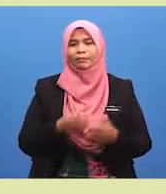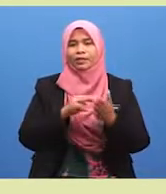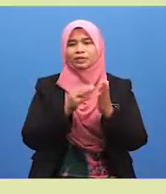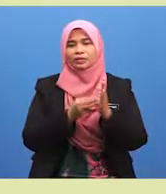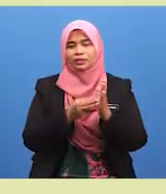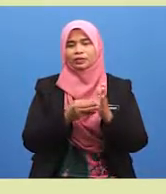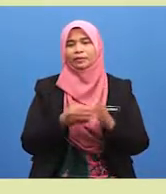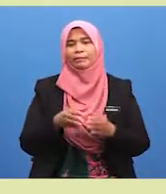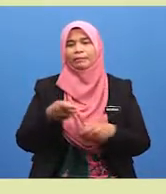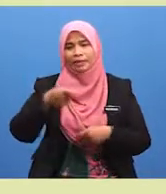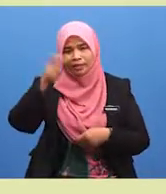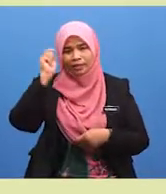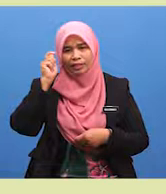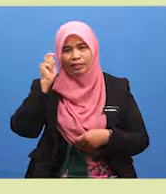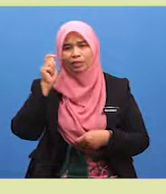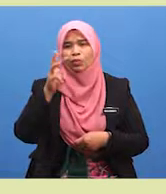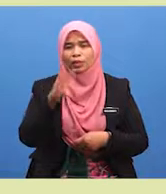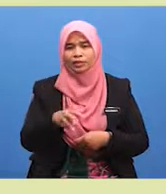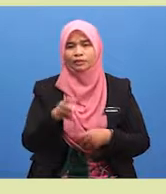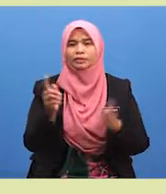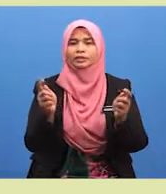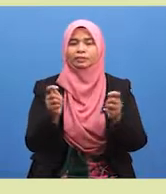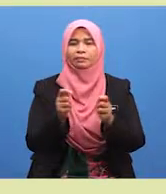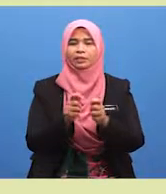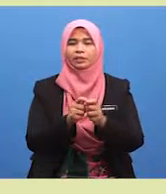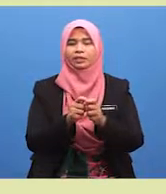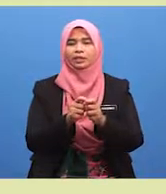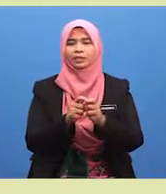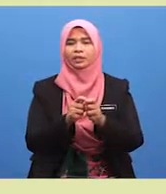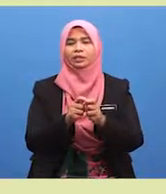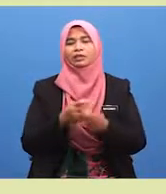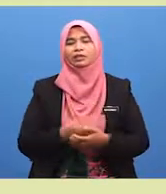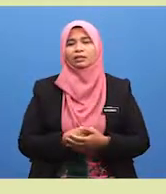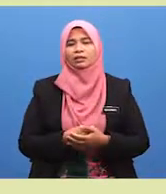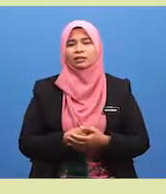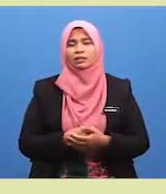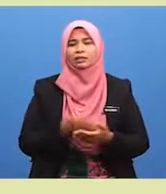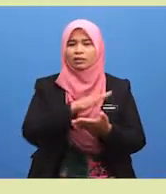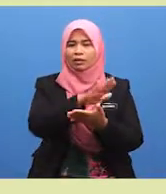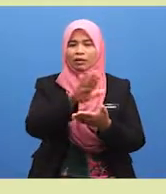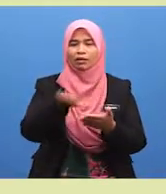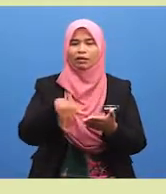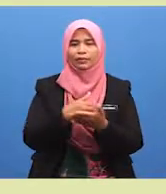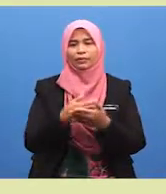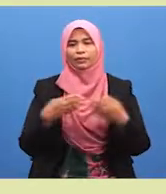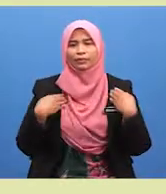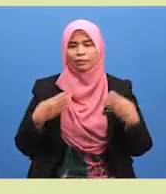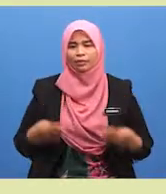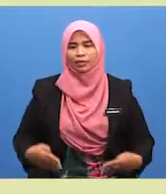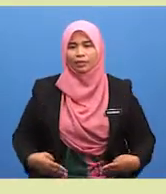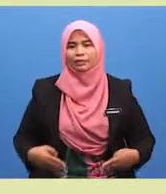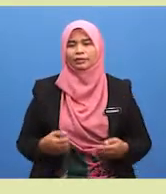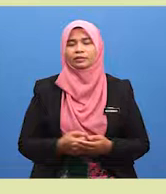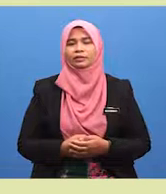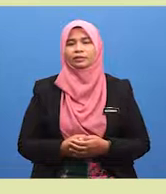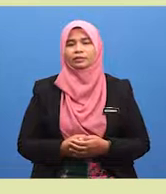Jadi maksudnya mandi, mandi wajib. Kita mandi seluruh badan yang airnya